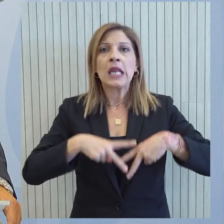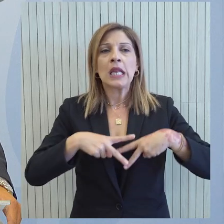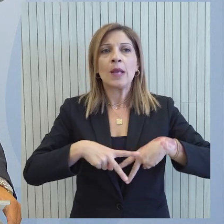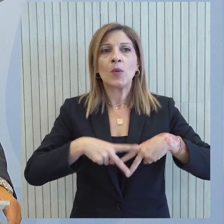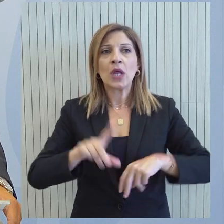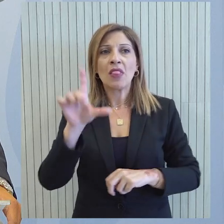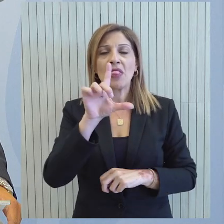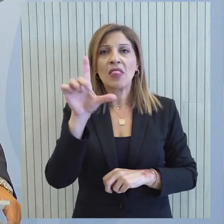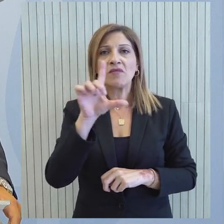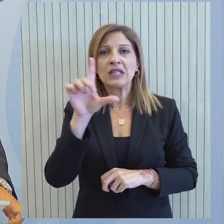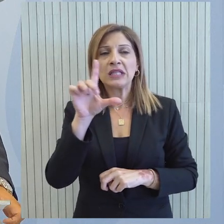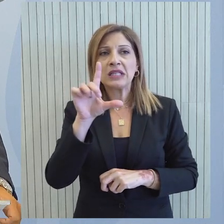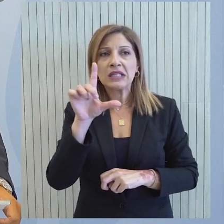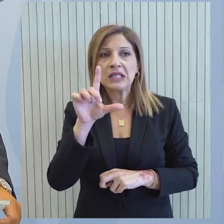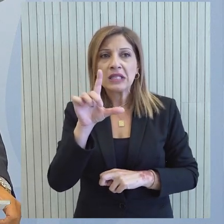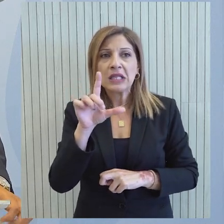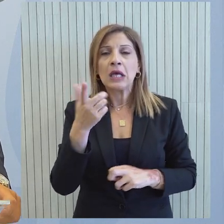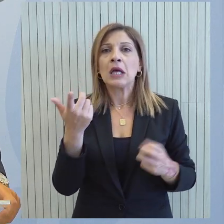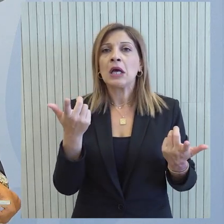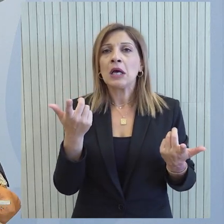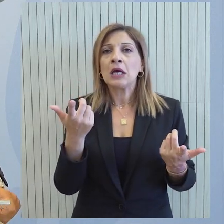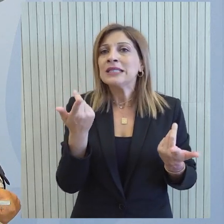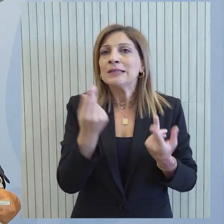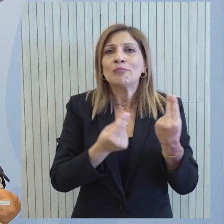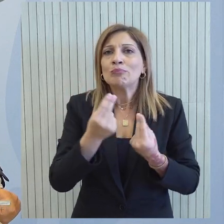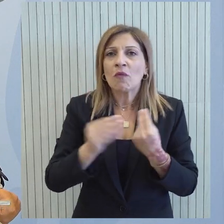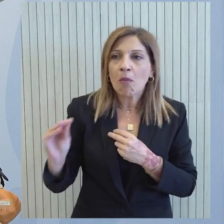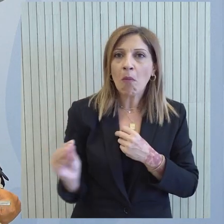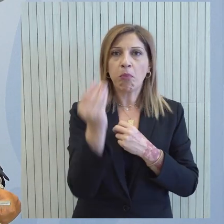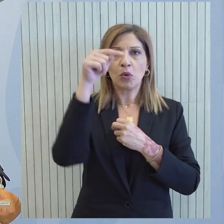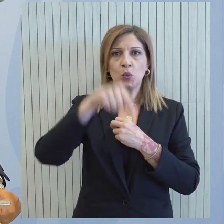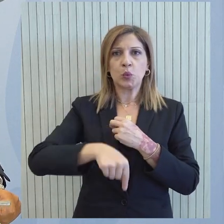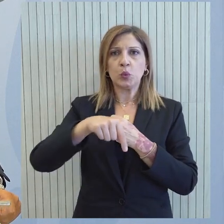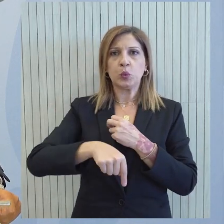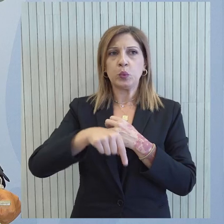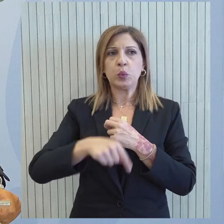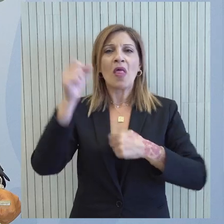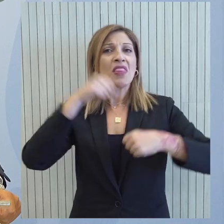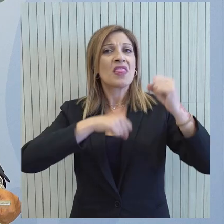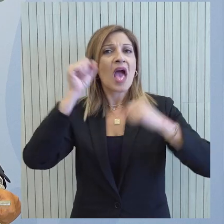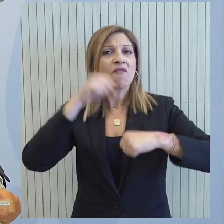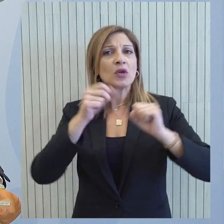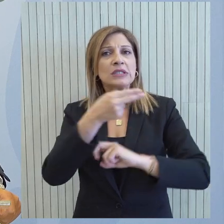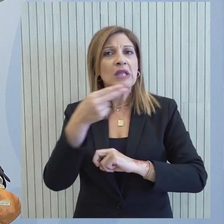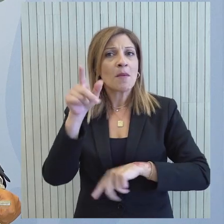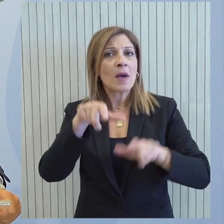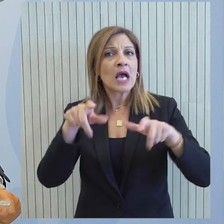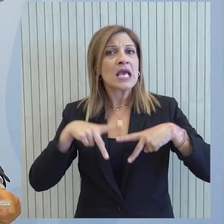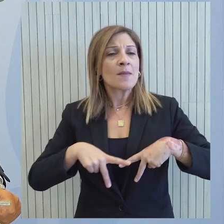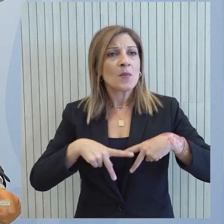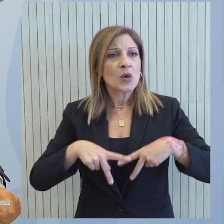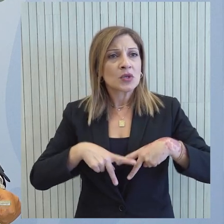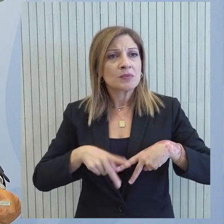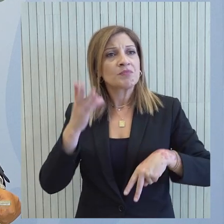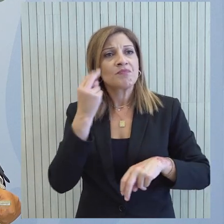Υπουργών Ενέργειας τη Δευτέρα και λέτε ότι αφορά υπουργικό συμβούλιο Λαμπανόμαστε ότι υπήρχαν διαφωνίες από κάποιους